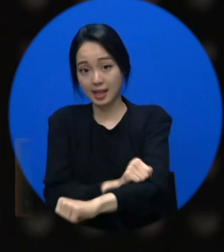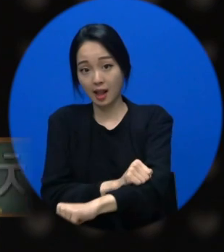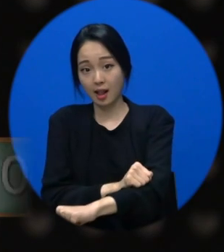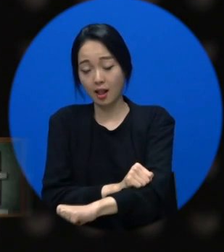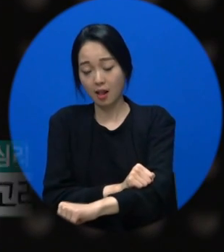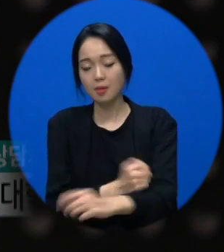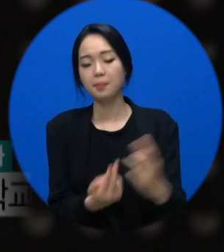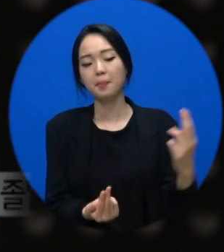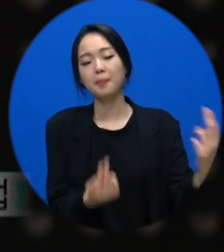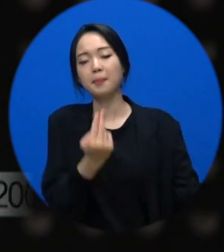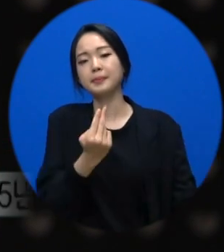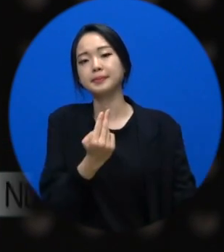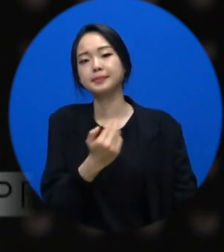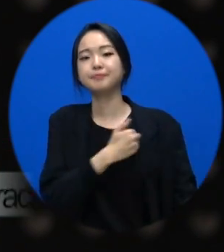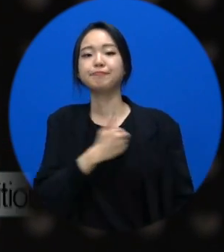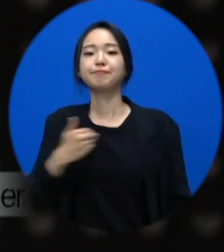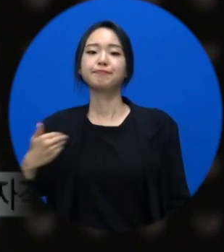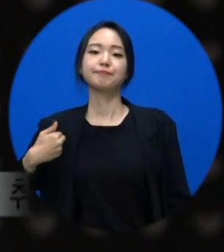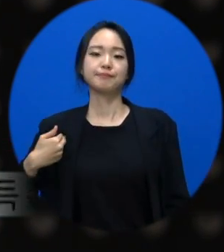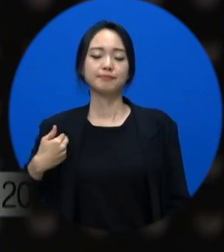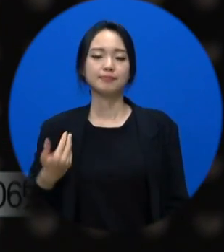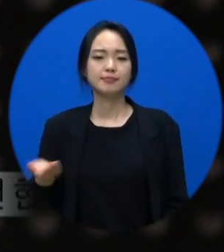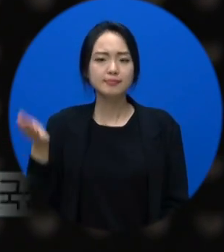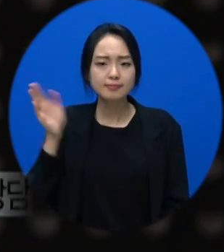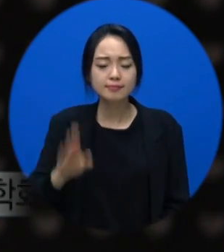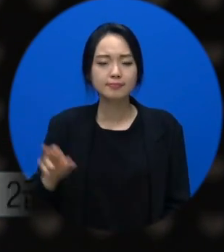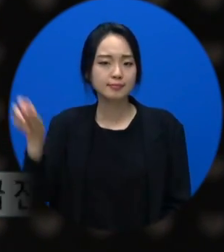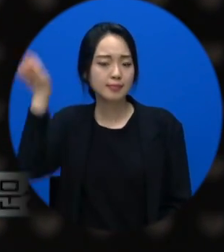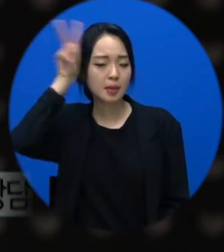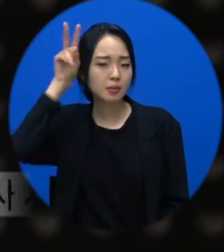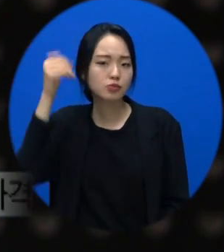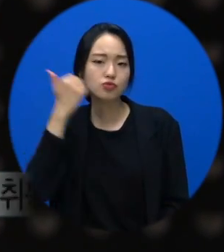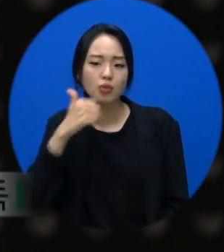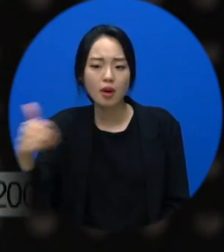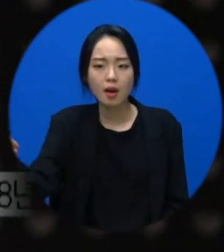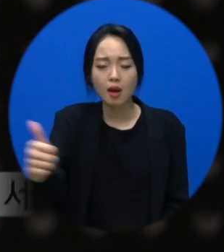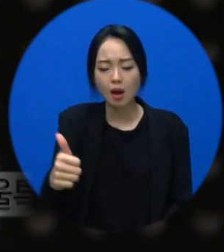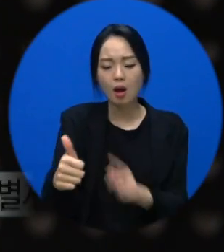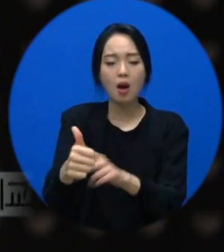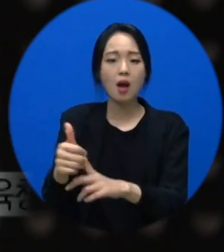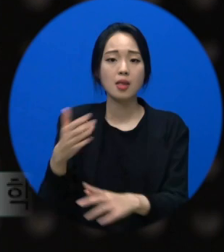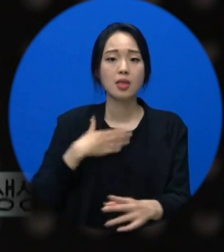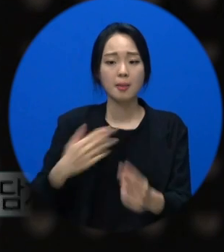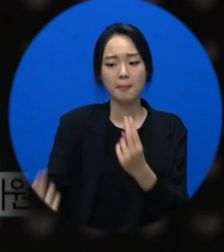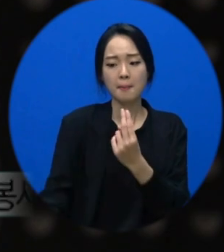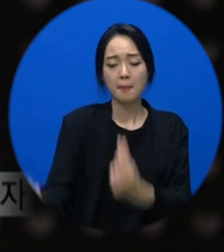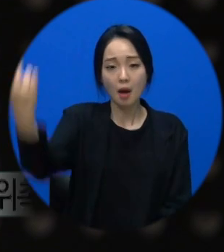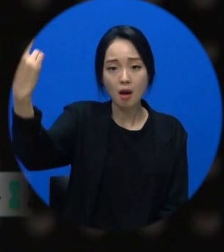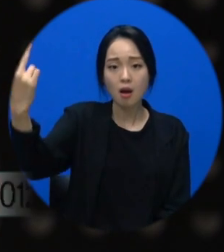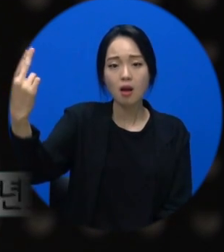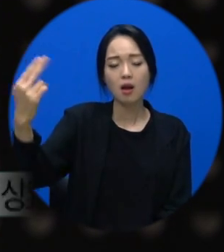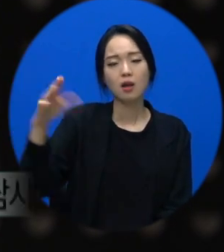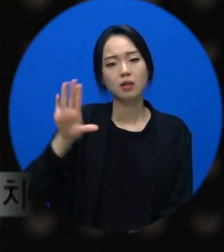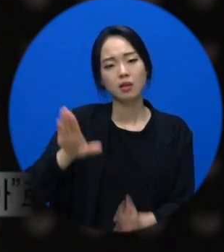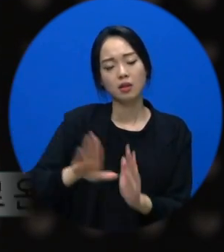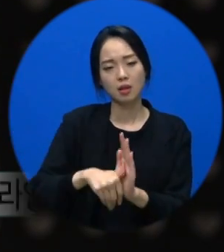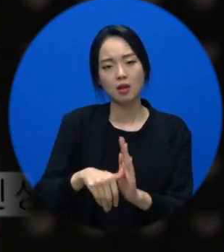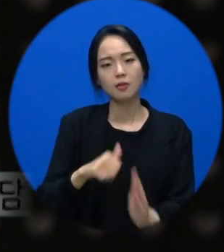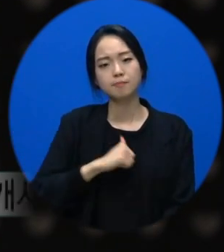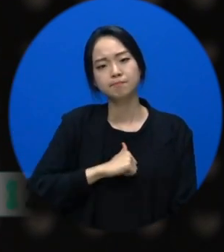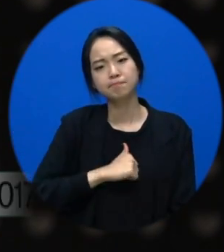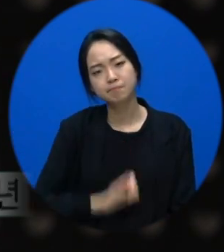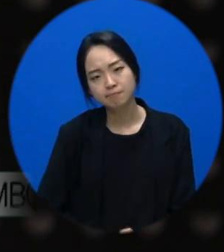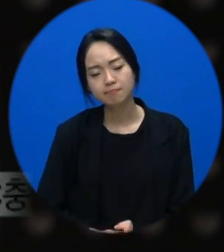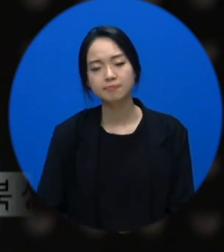나보다 더 공부 잘하는 놈이 들어오면 다시 떨어져요. 그런데 자존감은 나 혼자라 그랬죠?